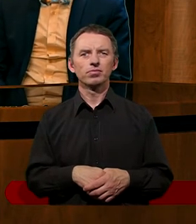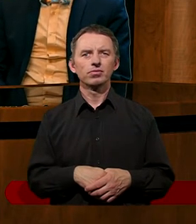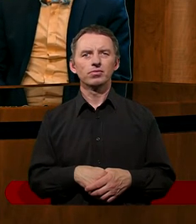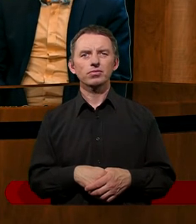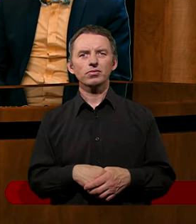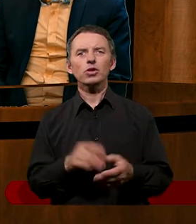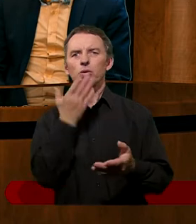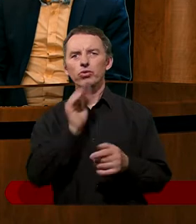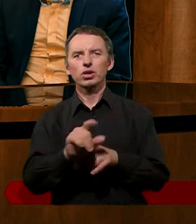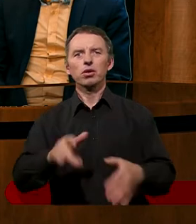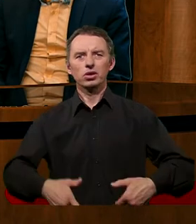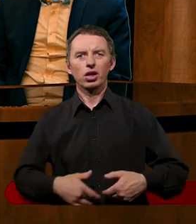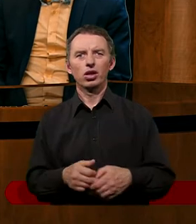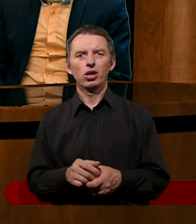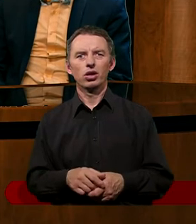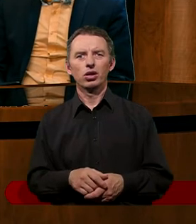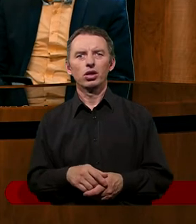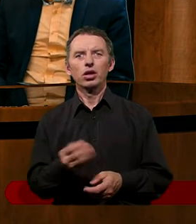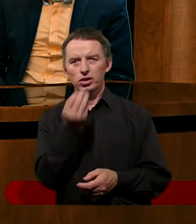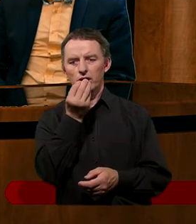jedzeniu, prawda? Oczywiście.